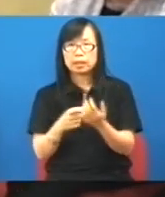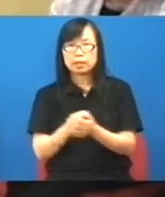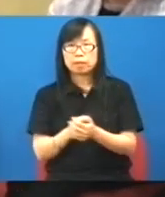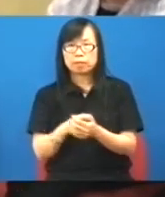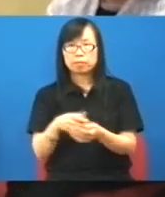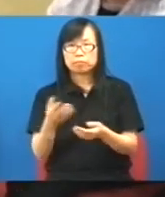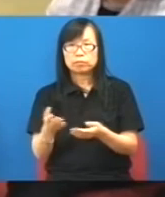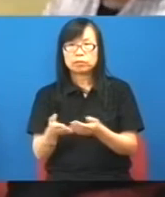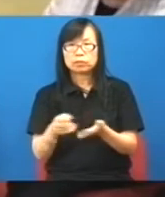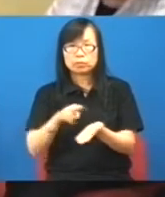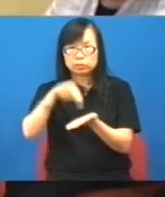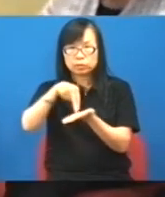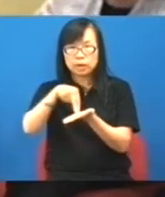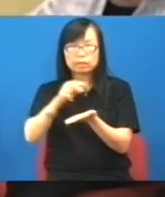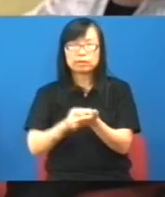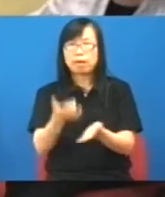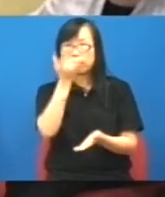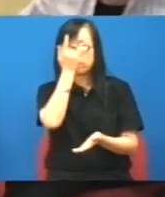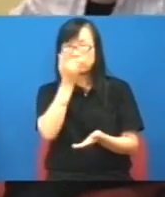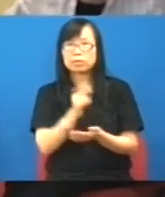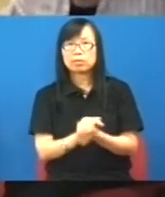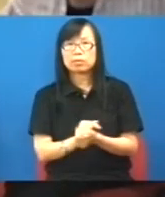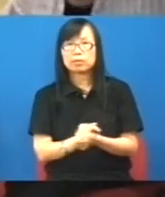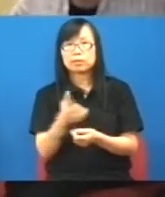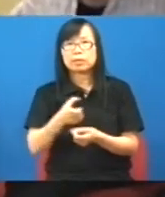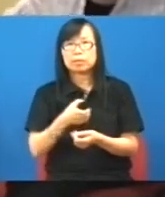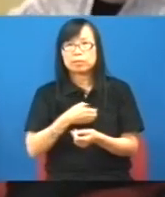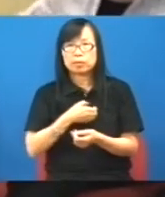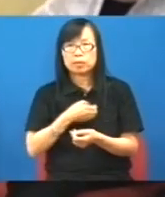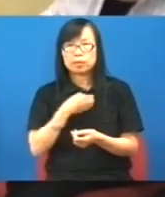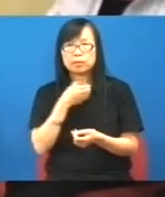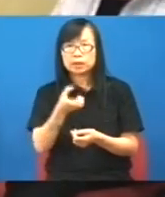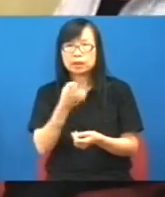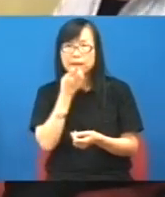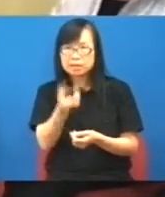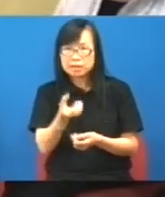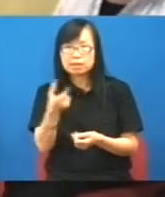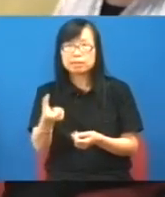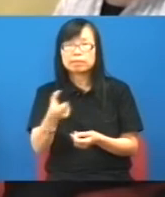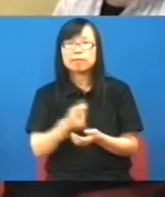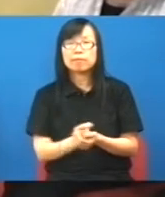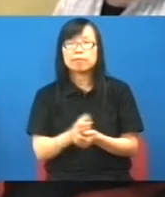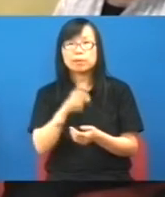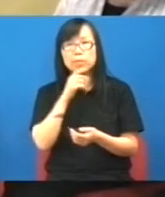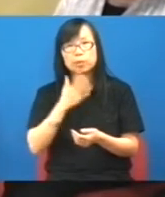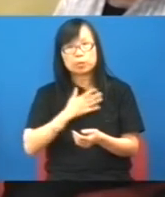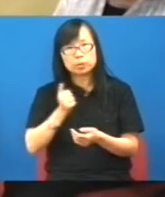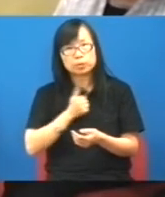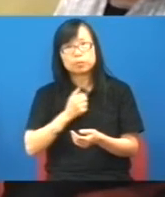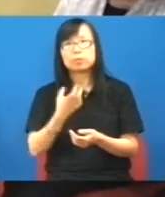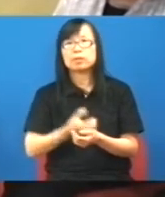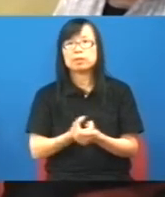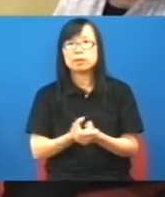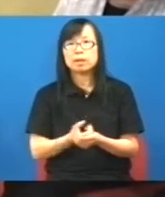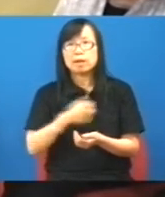國都搞不定包括你有沒有財赤有沒有預算的赤字